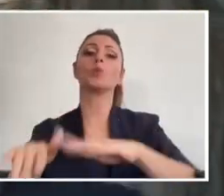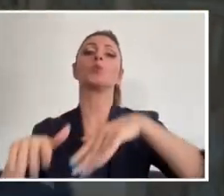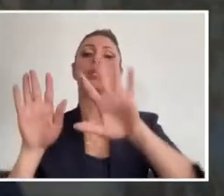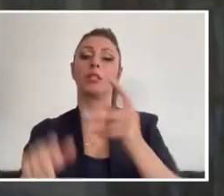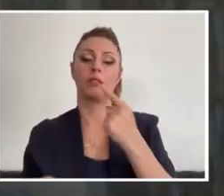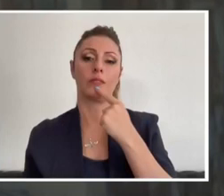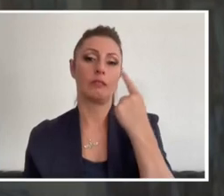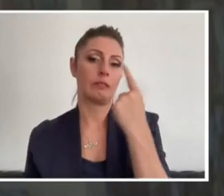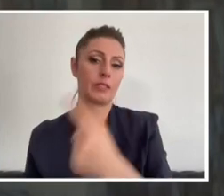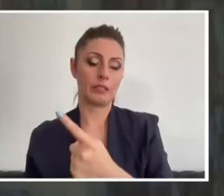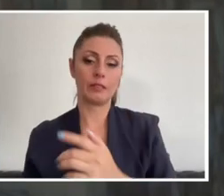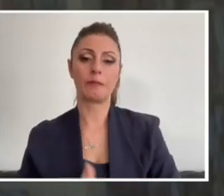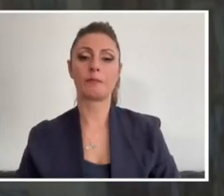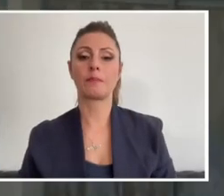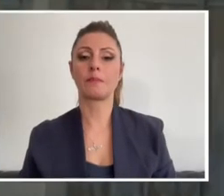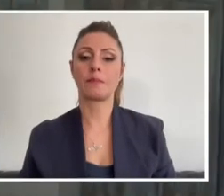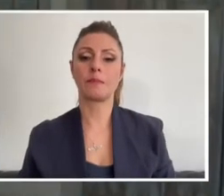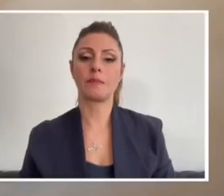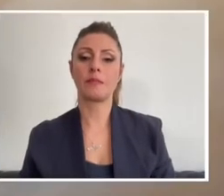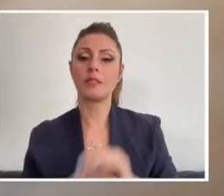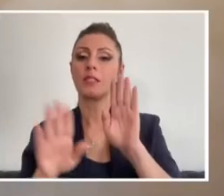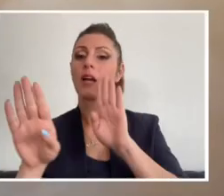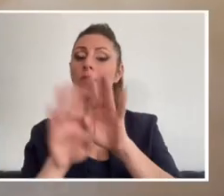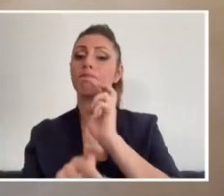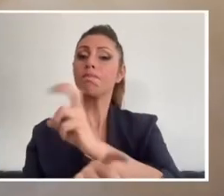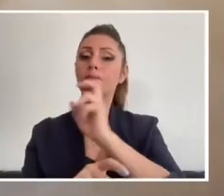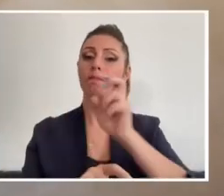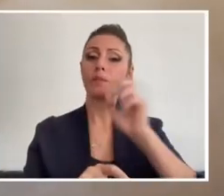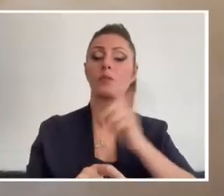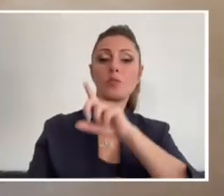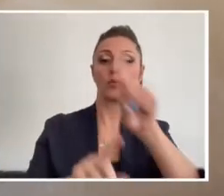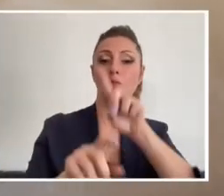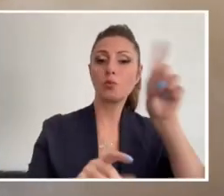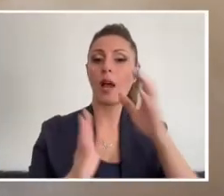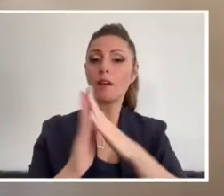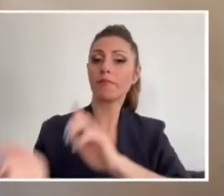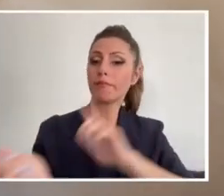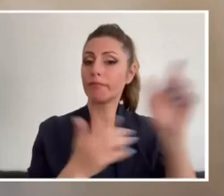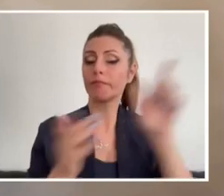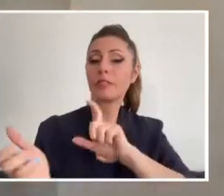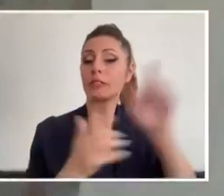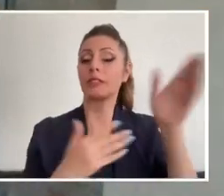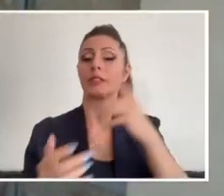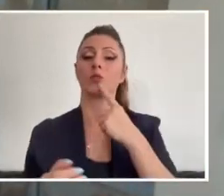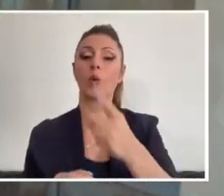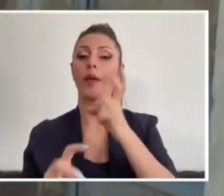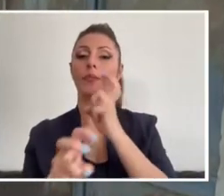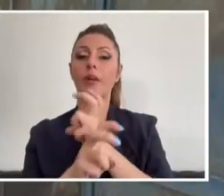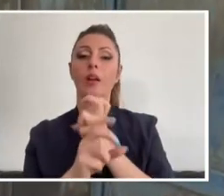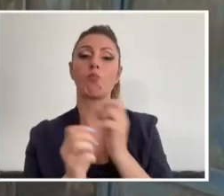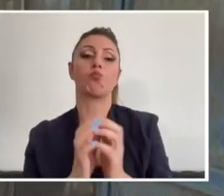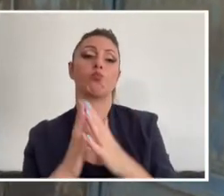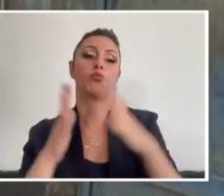istediler. Ve kapı kapıda şu anda geziyorlar. Evleri boşaltıyorlar. Çünkü risk giderek büyüyor.